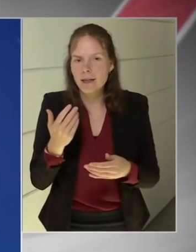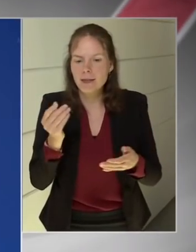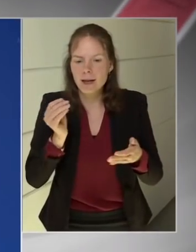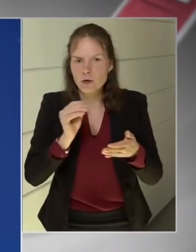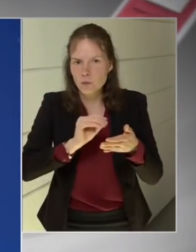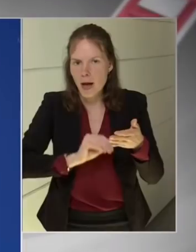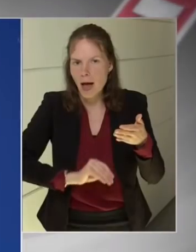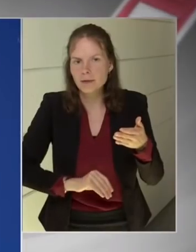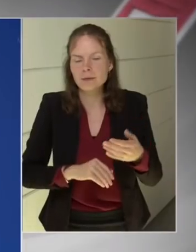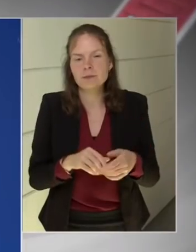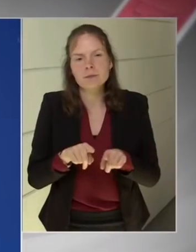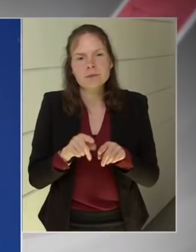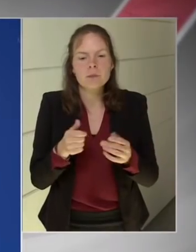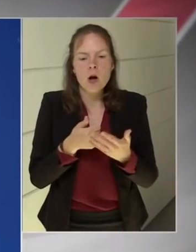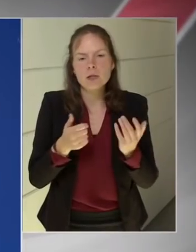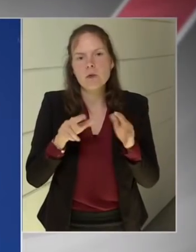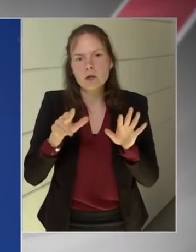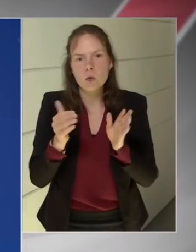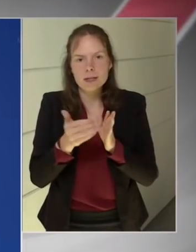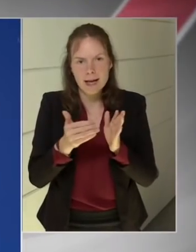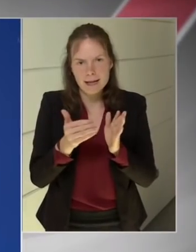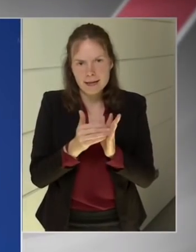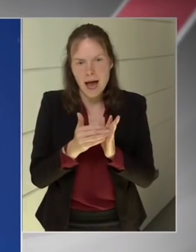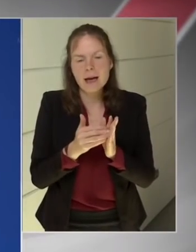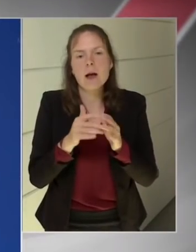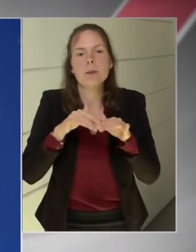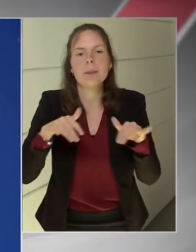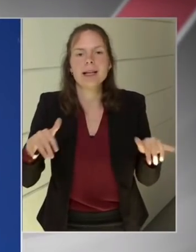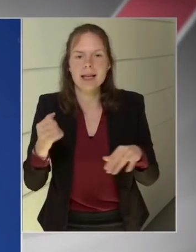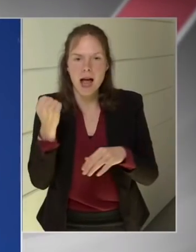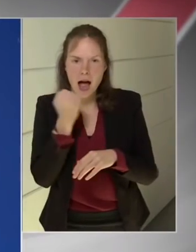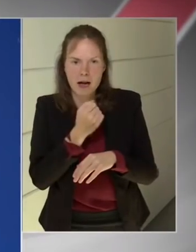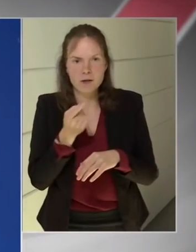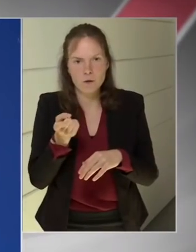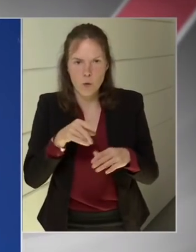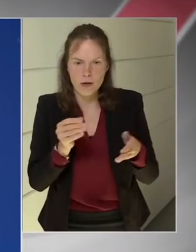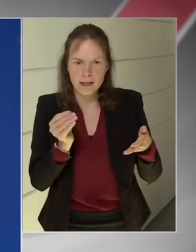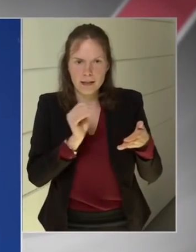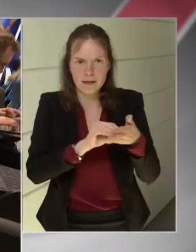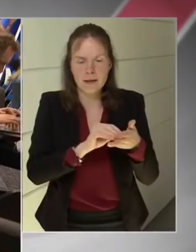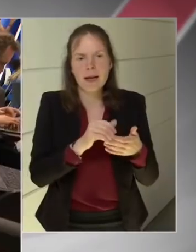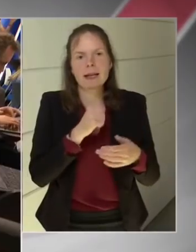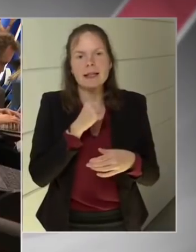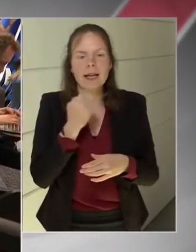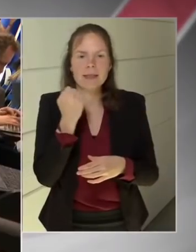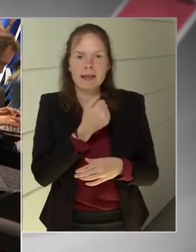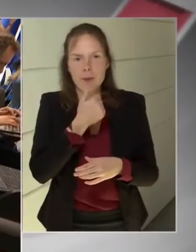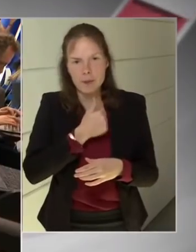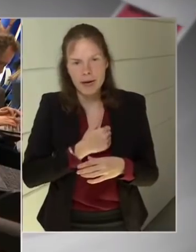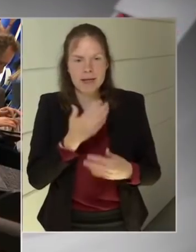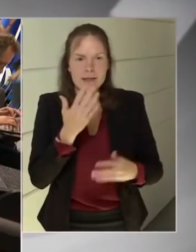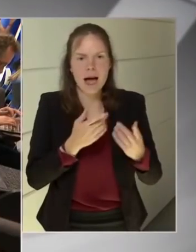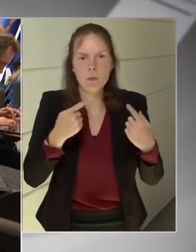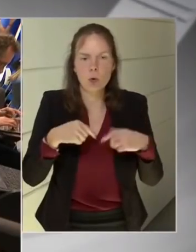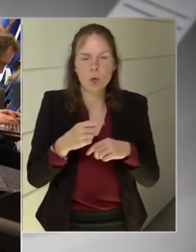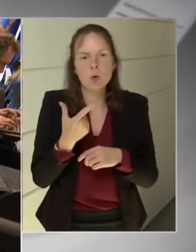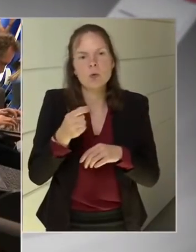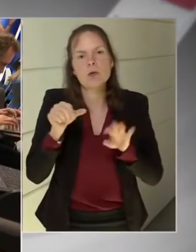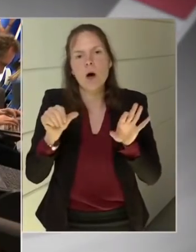első felében az Országgyűlés a költségvetés törvénytervezetének a tárgyalását. A jövőévi költségvetésben